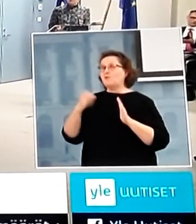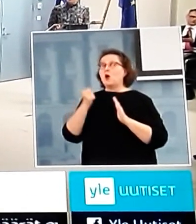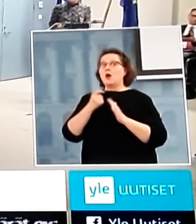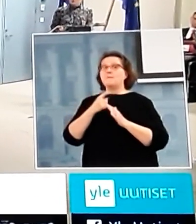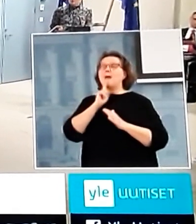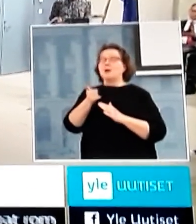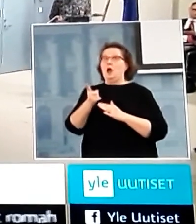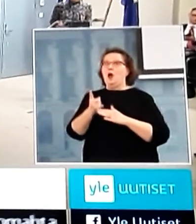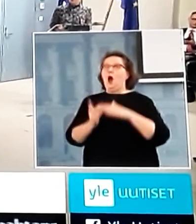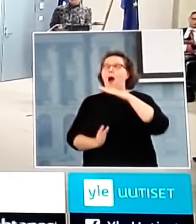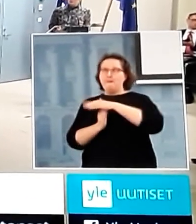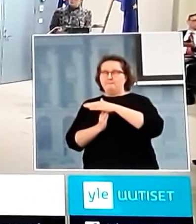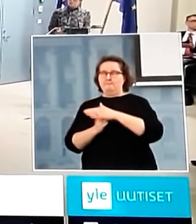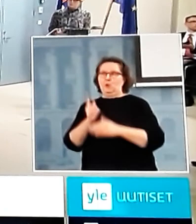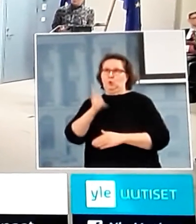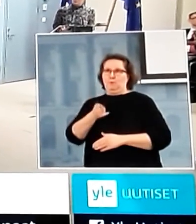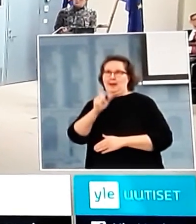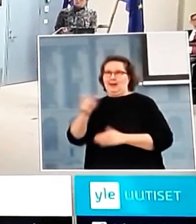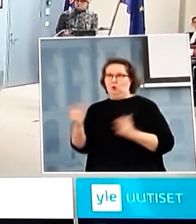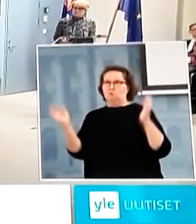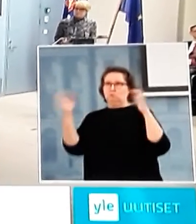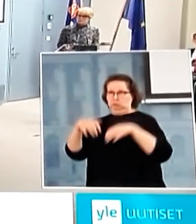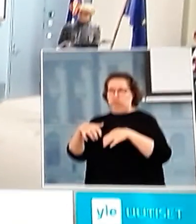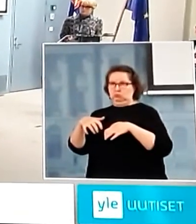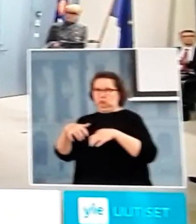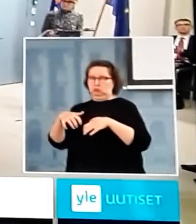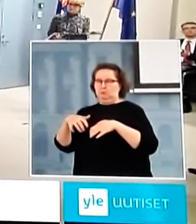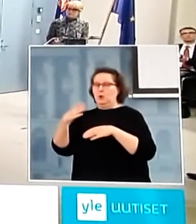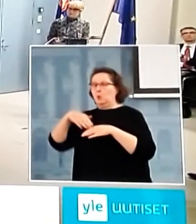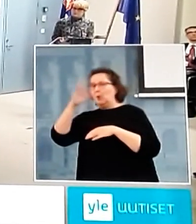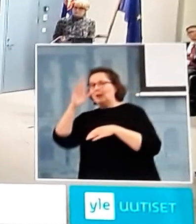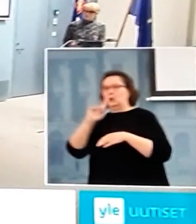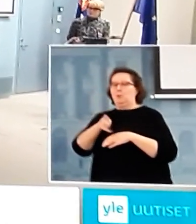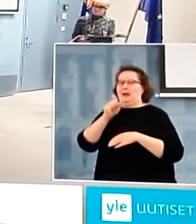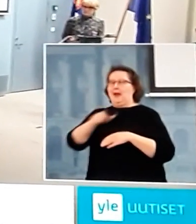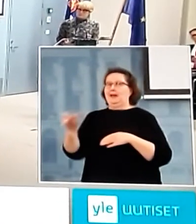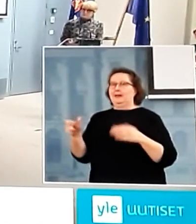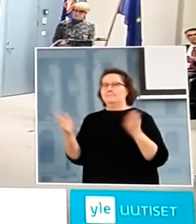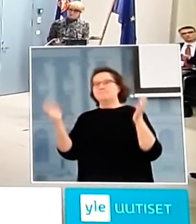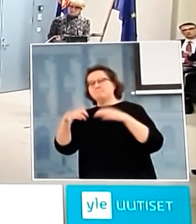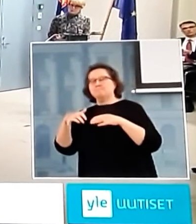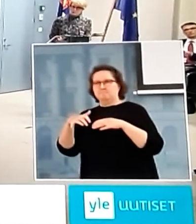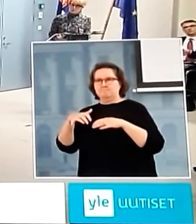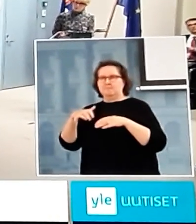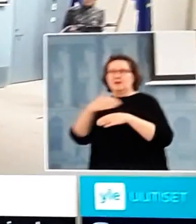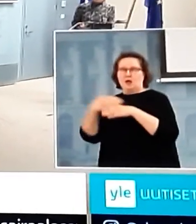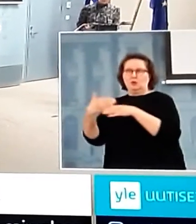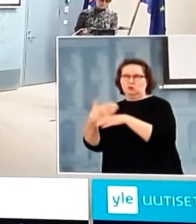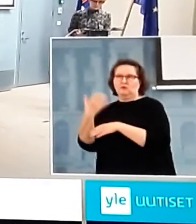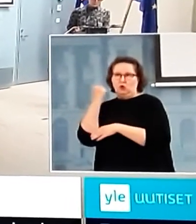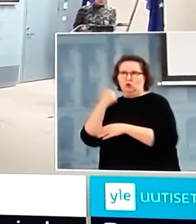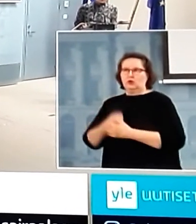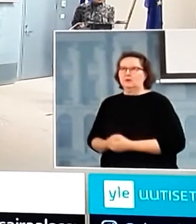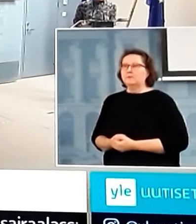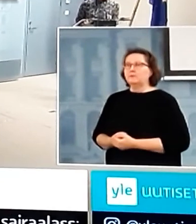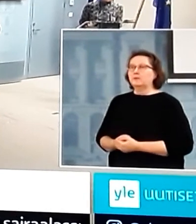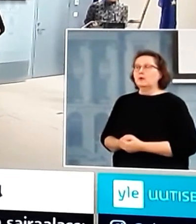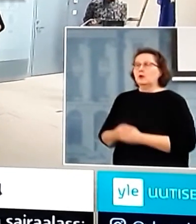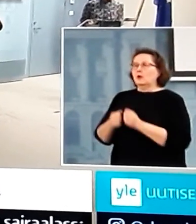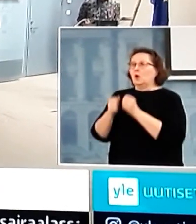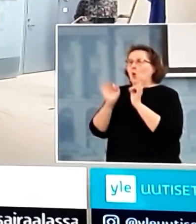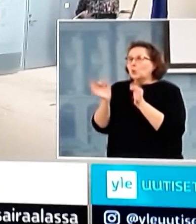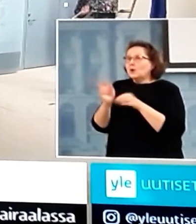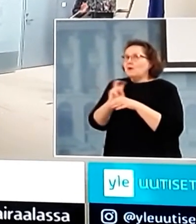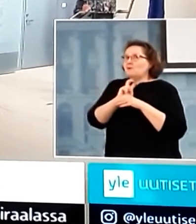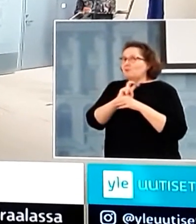henkilön ryhmien osalta tätä kokoontumista rajoittaa. Varmasti siihen, miten tätä kokonaisuutta